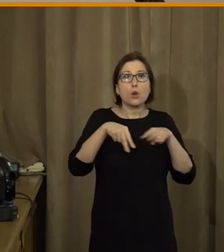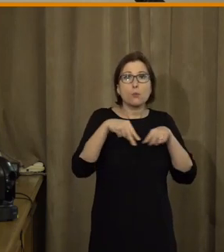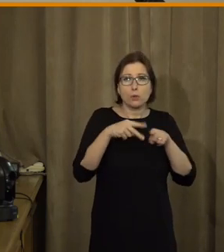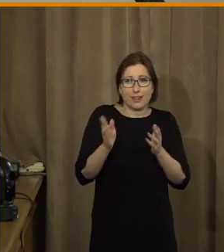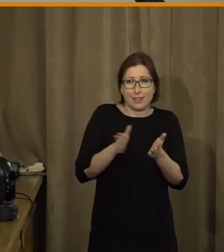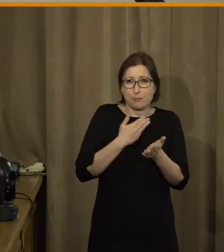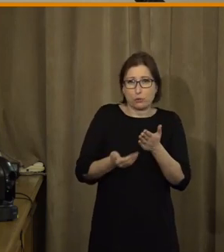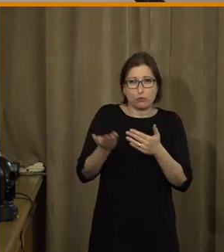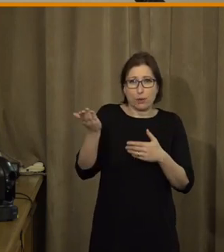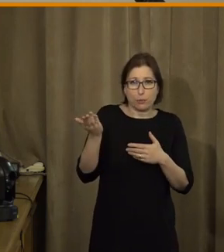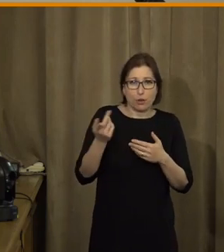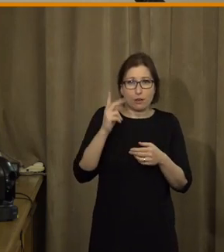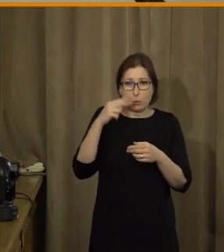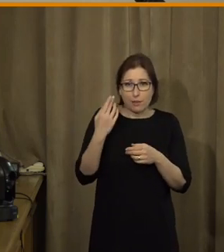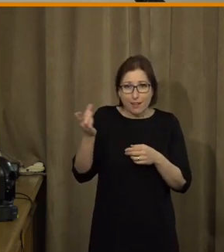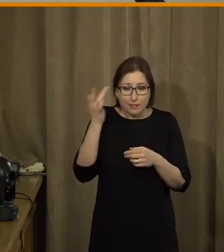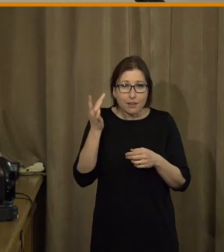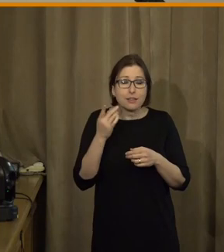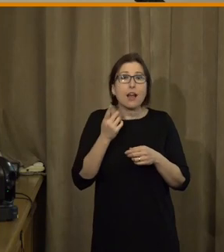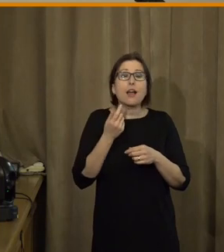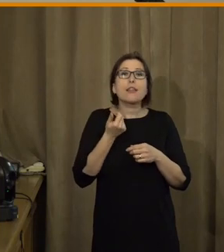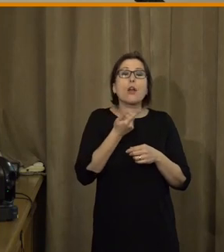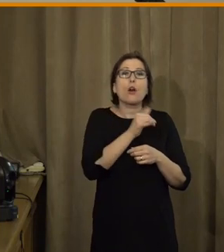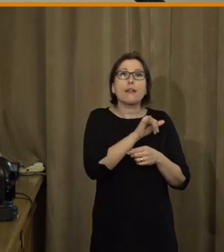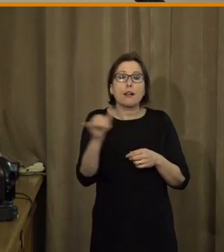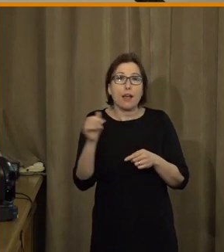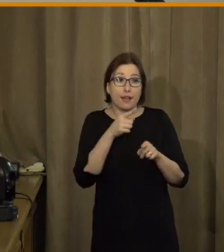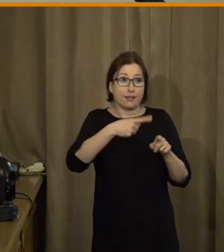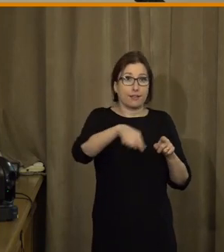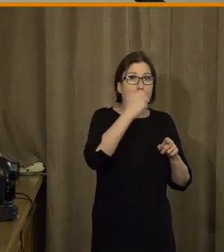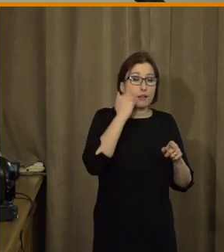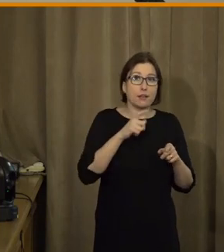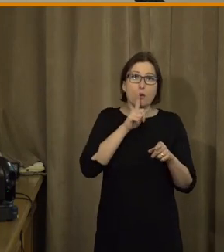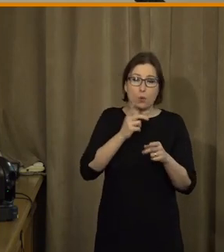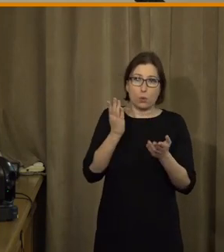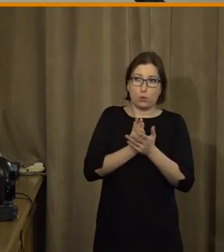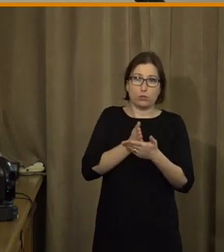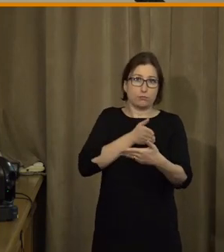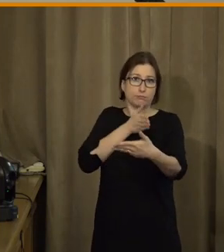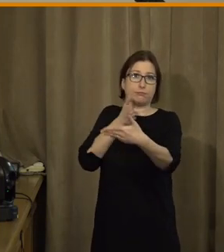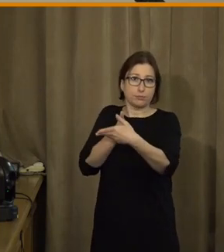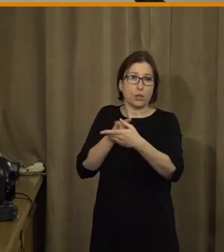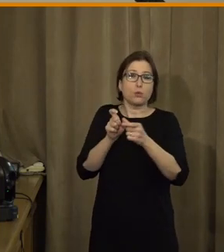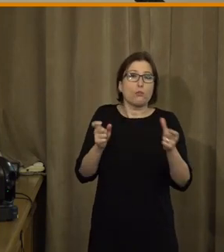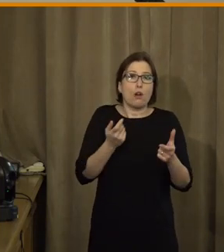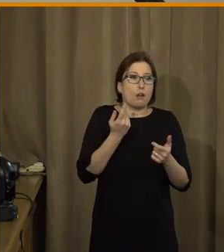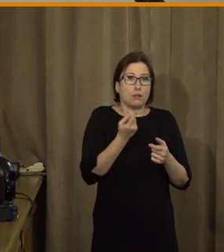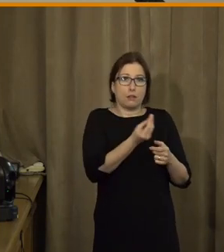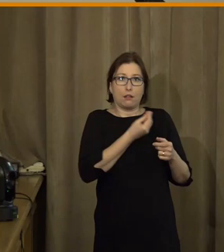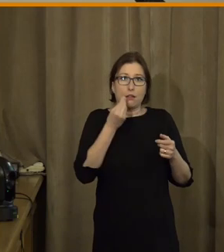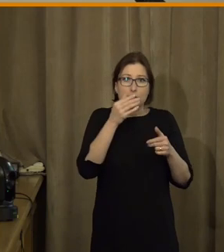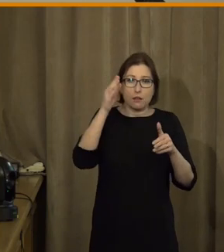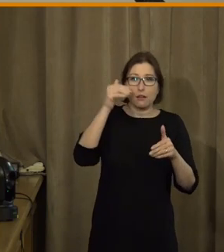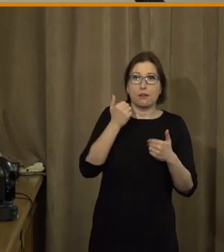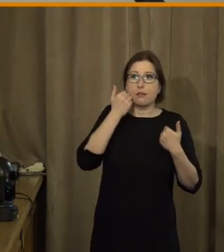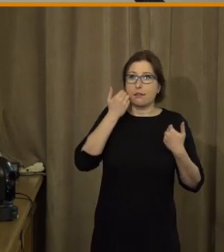potřebovat nebudou a za pár let prostě budou tyhle lidé digitálně vyloučení, to znamená všichni se do té situace